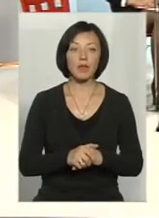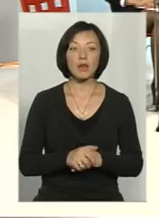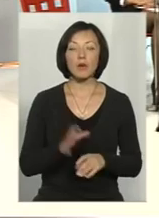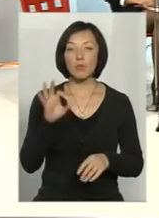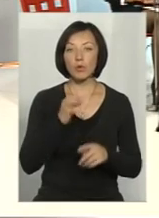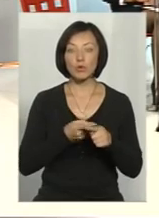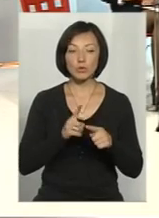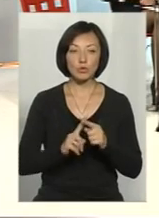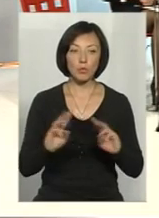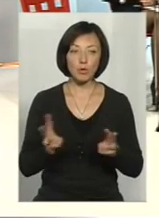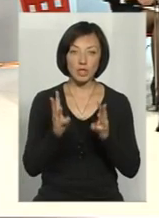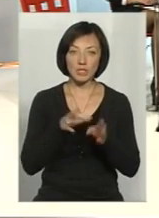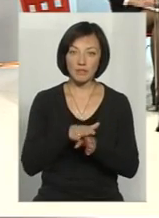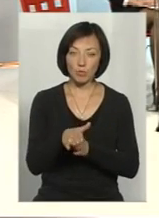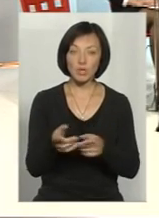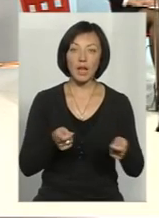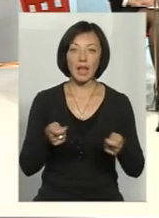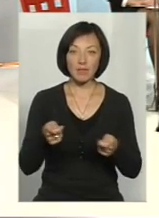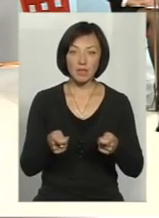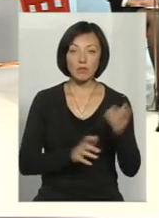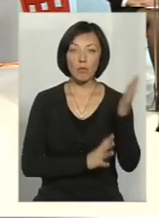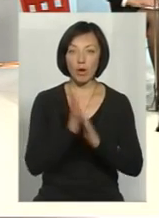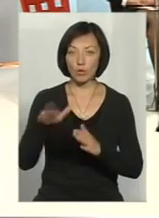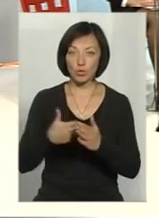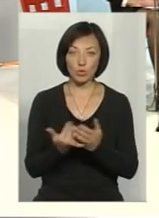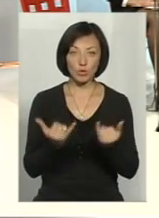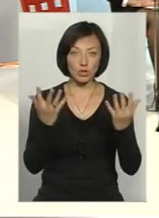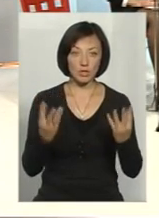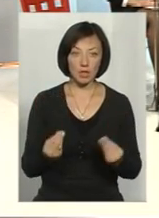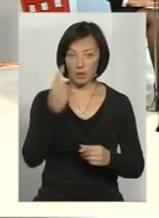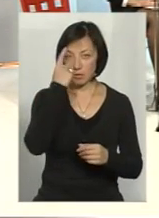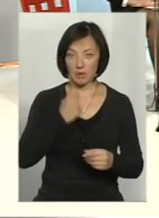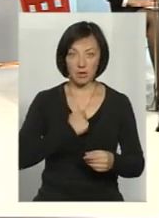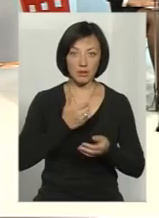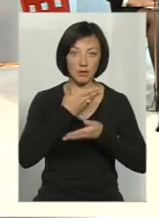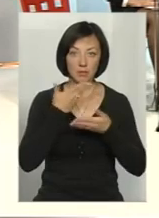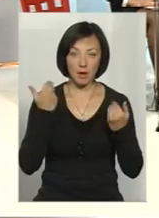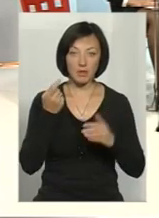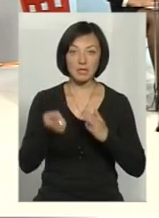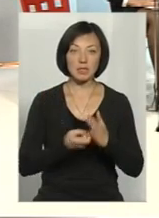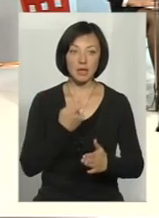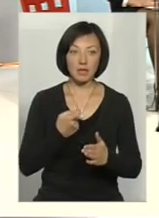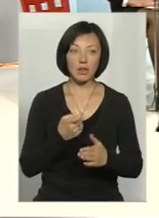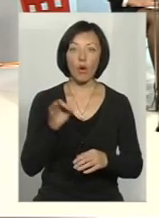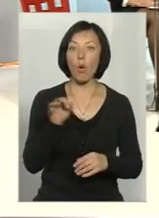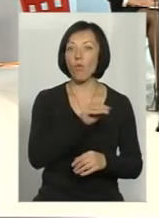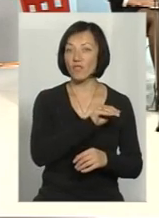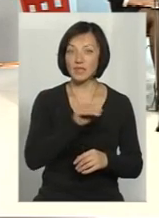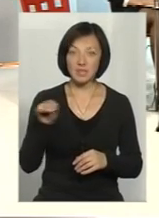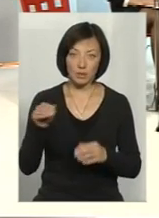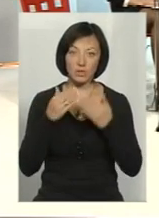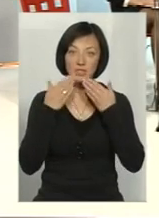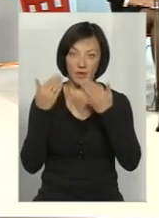цю пожежу, яка відбулася, керівництво парку по сьогоднішній день нас не повідомило, це ми вже дізналися від журналістів. офіційного